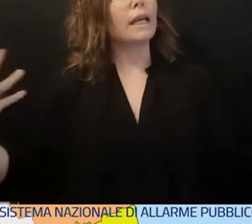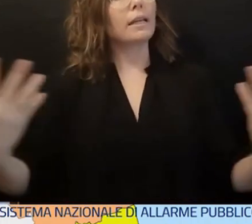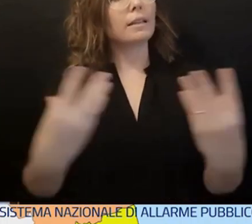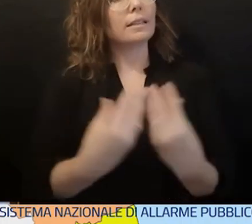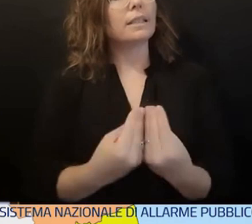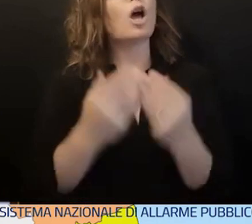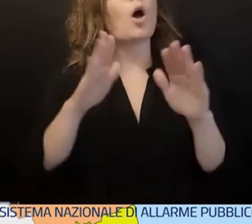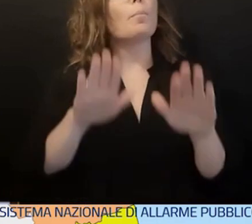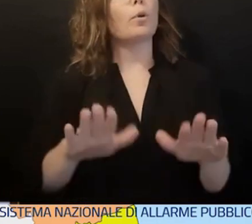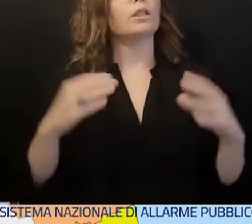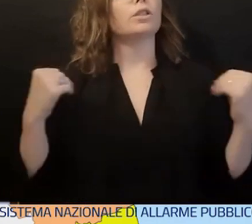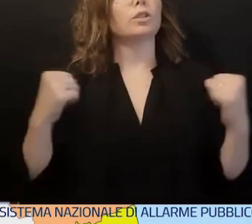siamo tutti protezione civile.